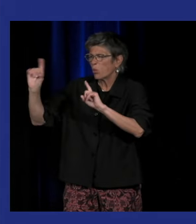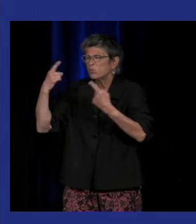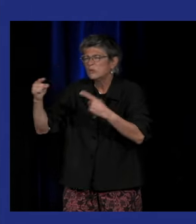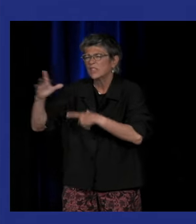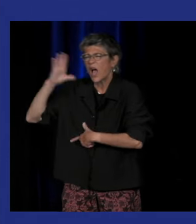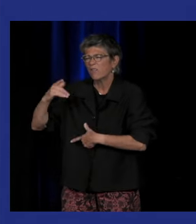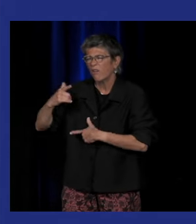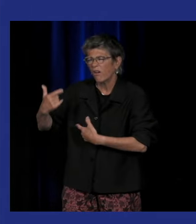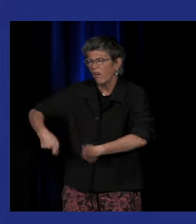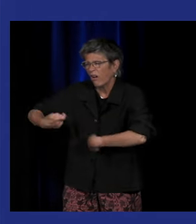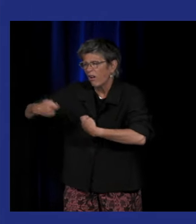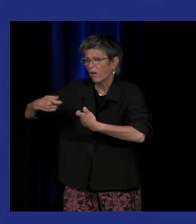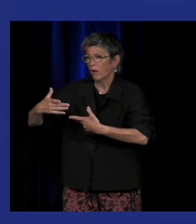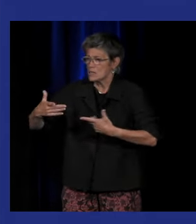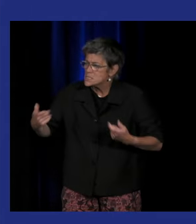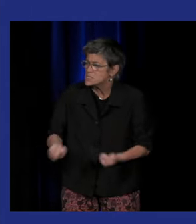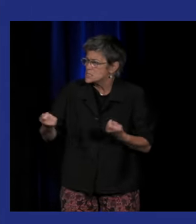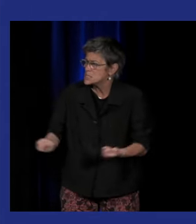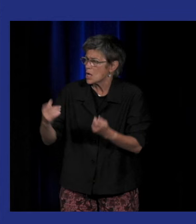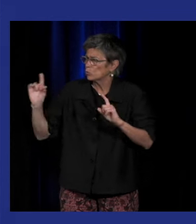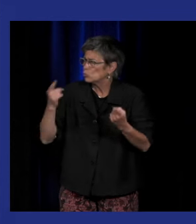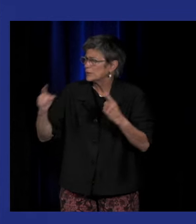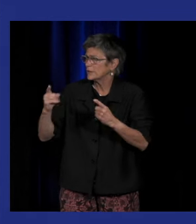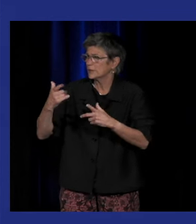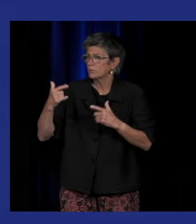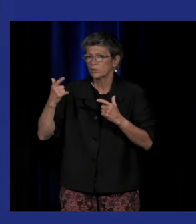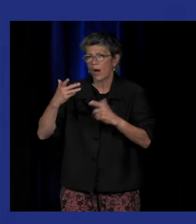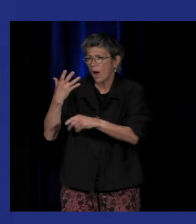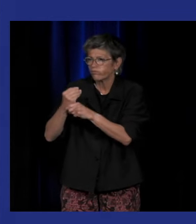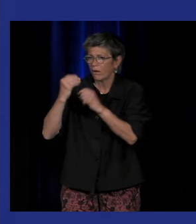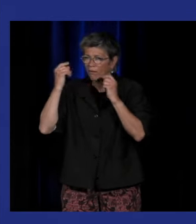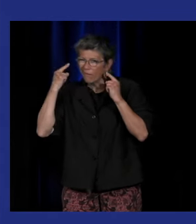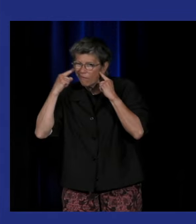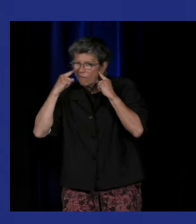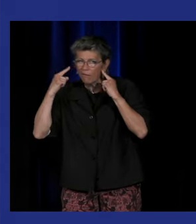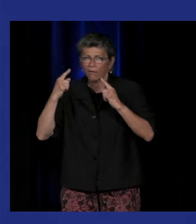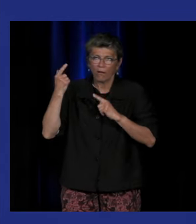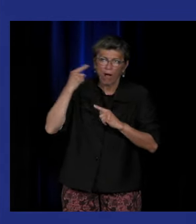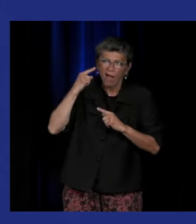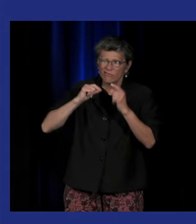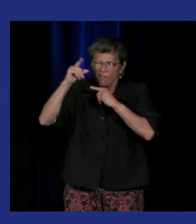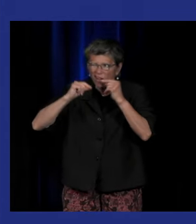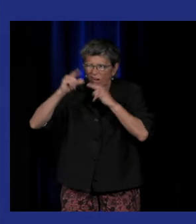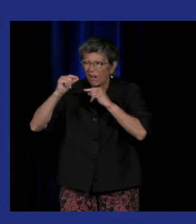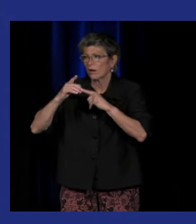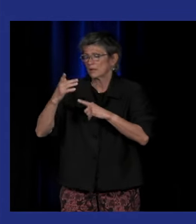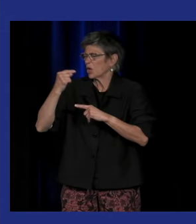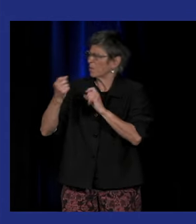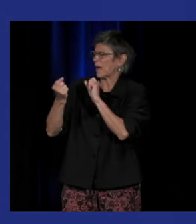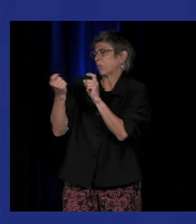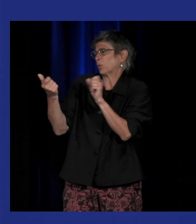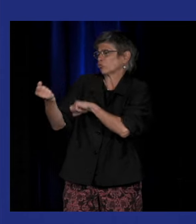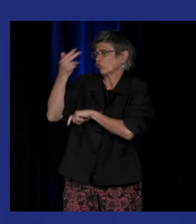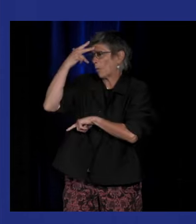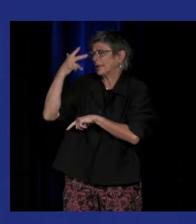qui était exclusivement donnée pour rééduquer l'audition pour qu'on puisse mieux articuler la parole orale donc